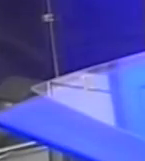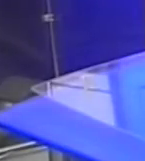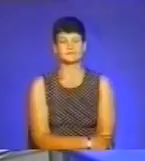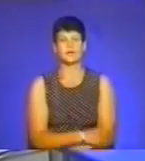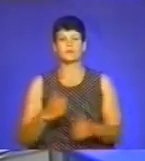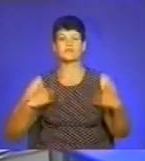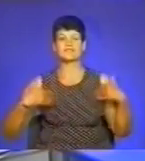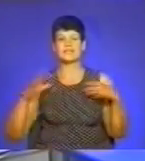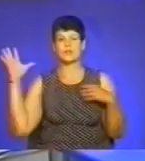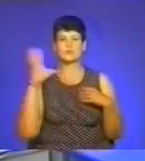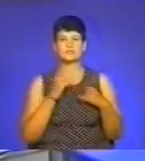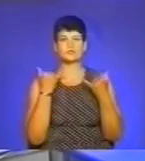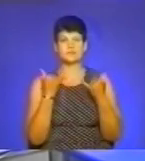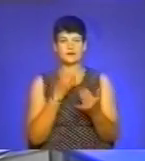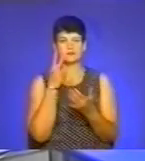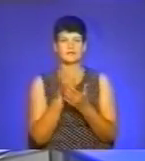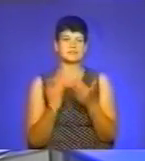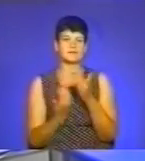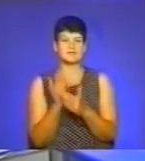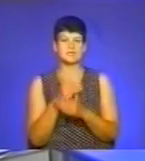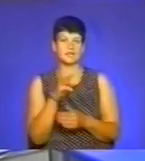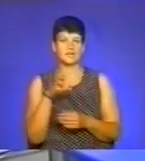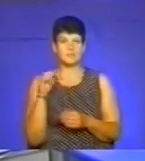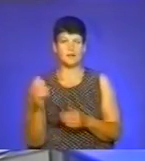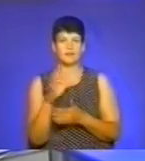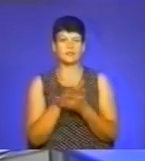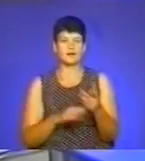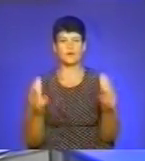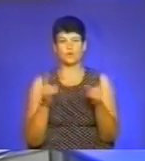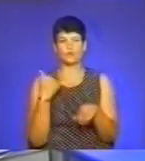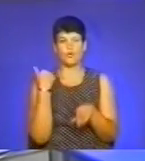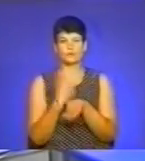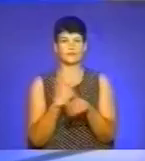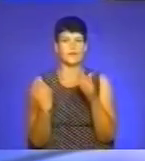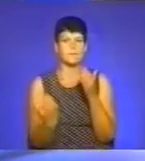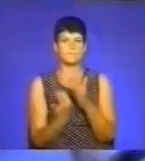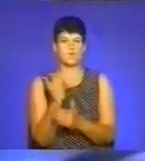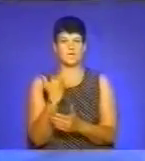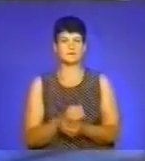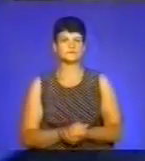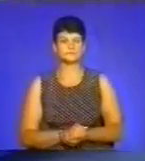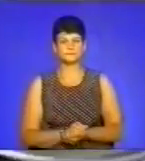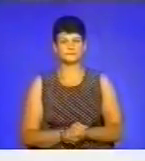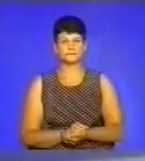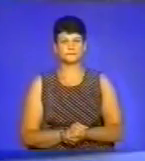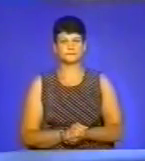Мої вітання усім, хто зараз з нами. Ви дивитесь Вісті ТТБ. Далі коротко про головні події. Музика